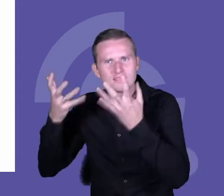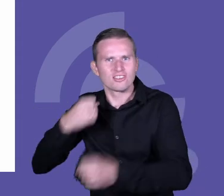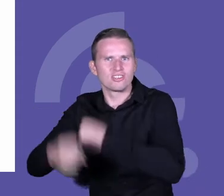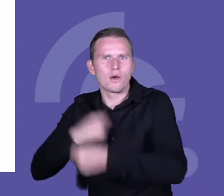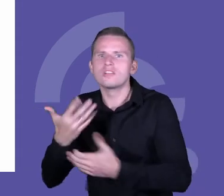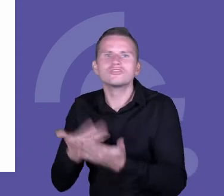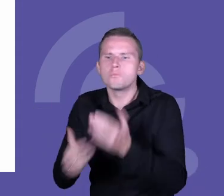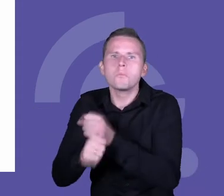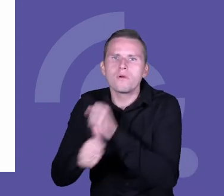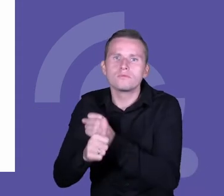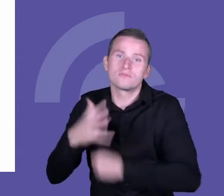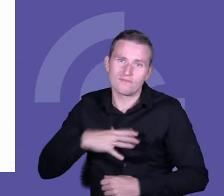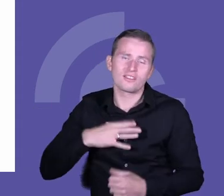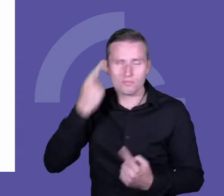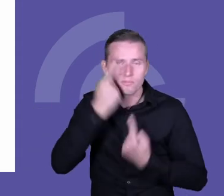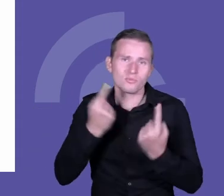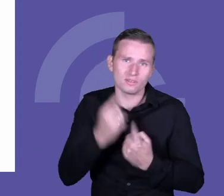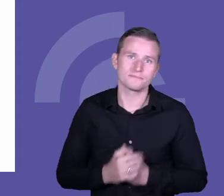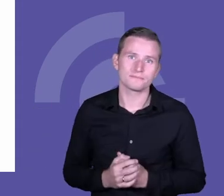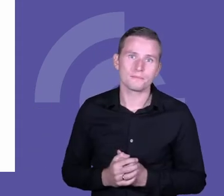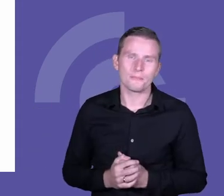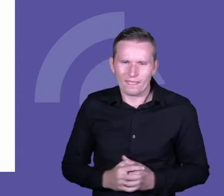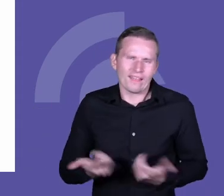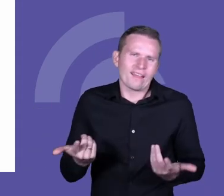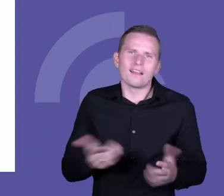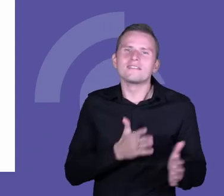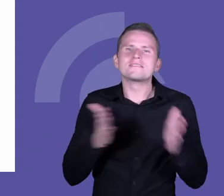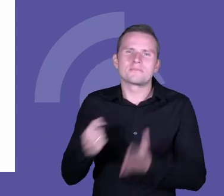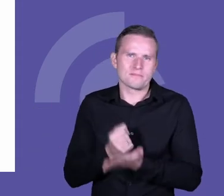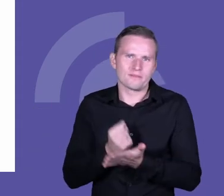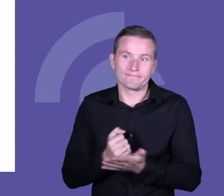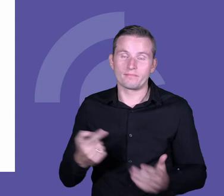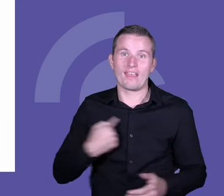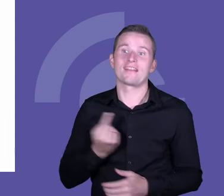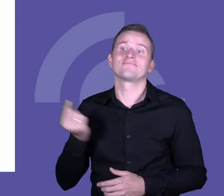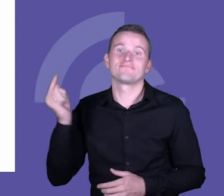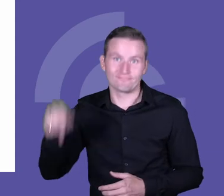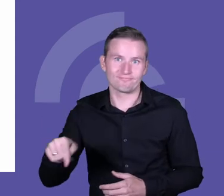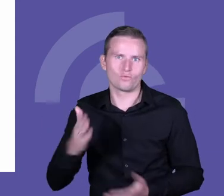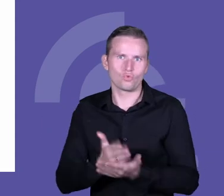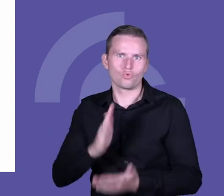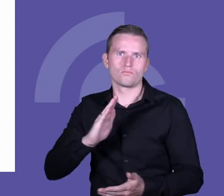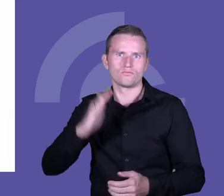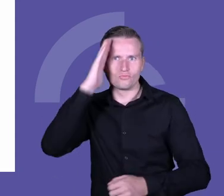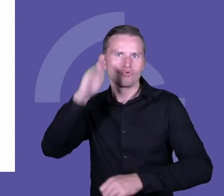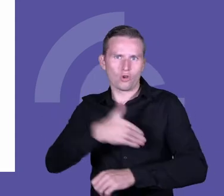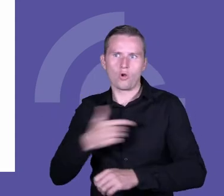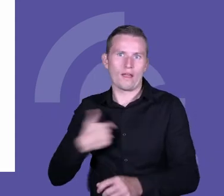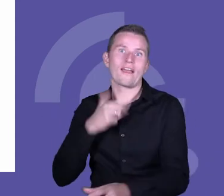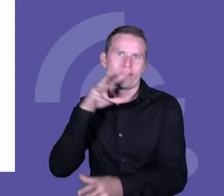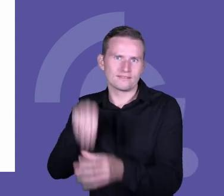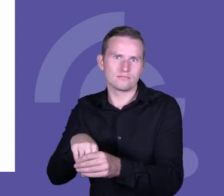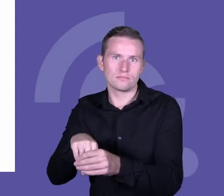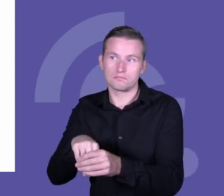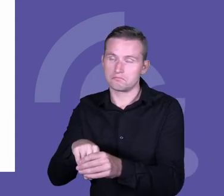Kolejna rzecz, no właśnie, już wiem, jestem w tej szkole, to nie zostawiam ludzi ze wszystkimi